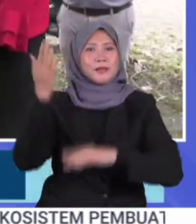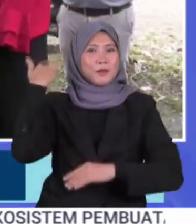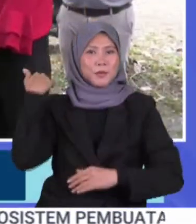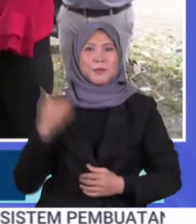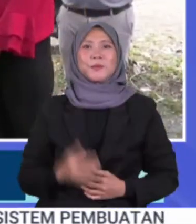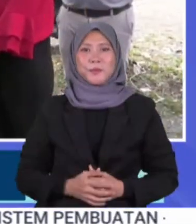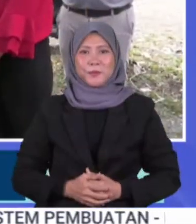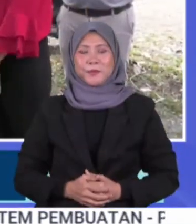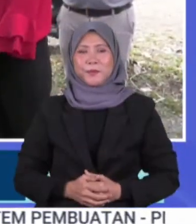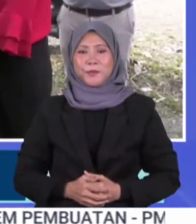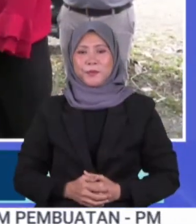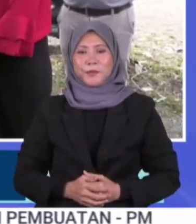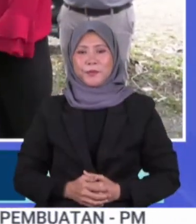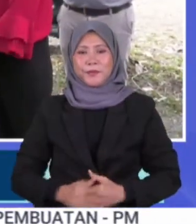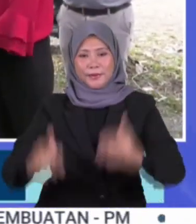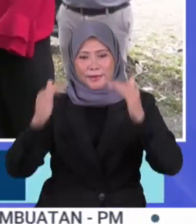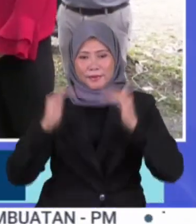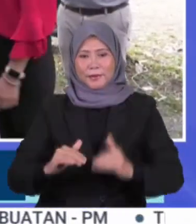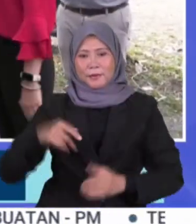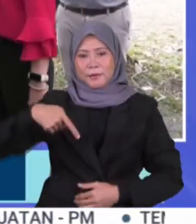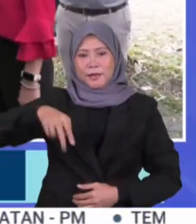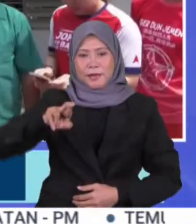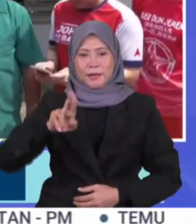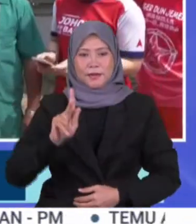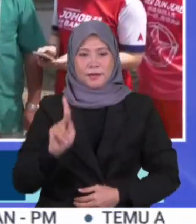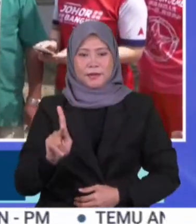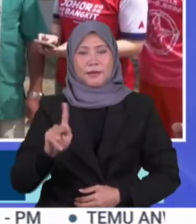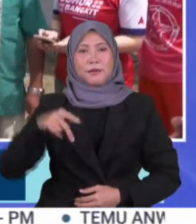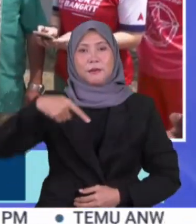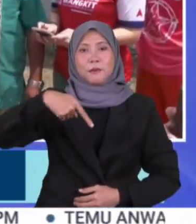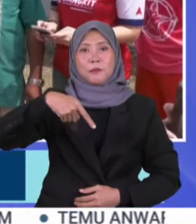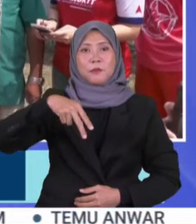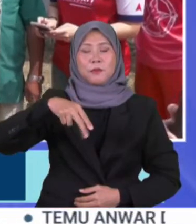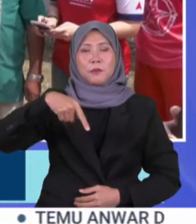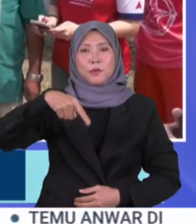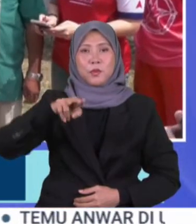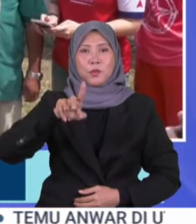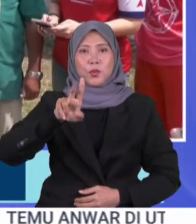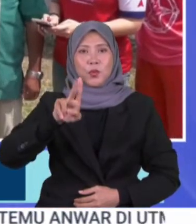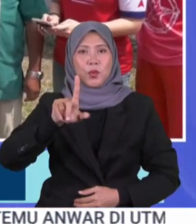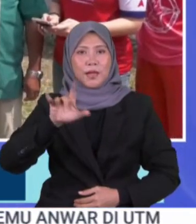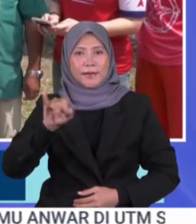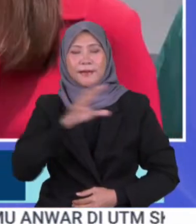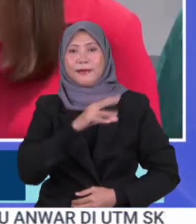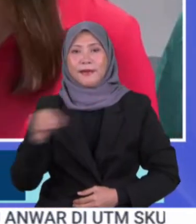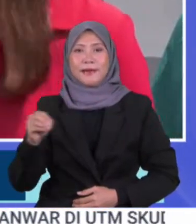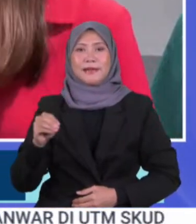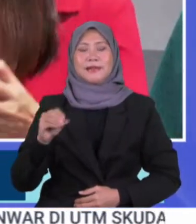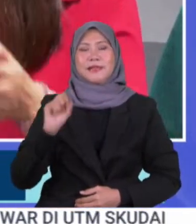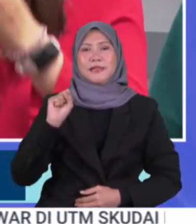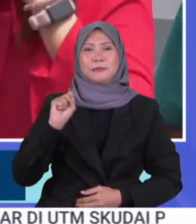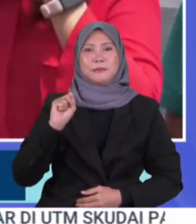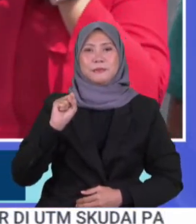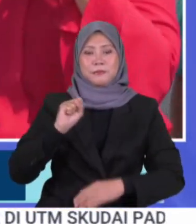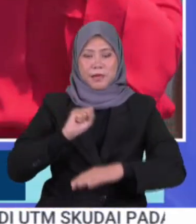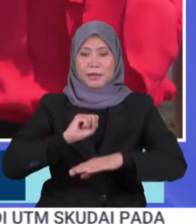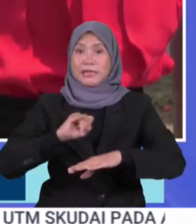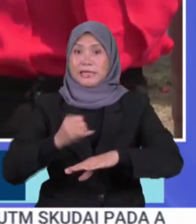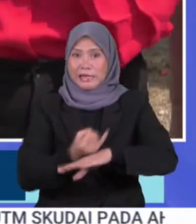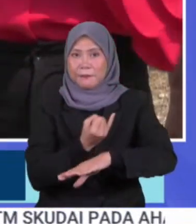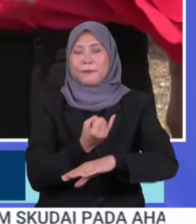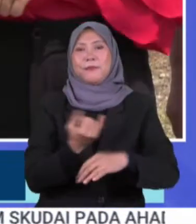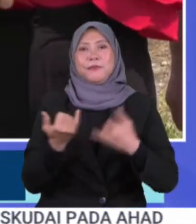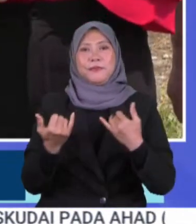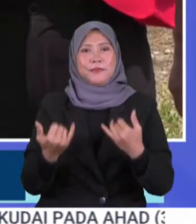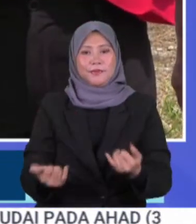Baik kita beralih ke perkembangan PRK Parlimen Pulai dan Dewan Negeri Simpang Jeram KKD tidak menerima sebarang laporan berhubung